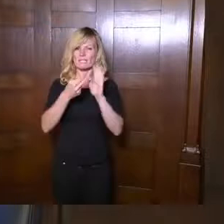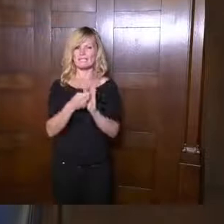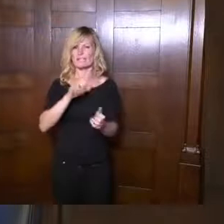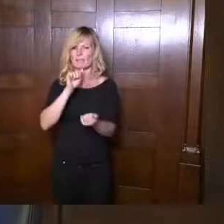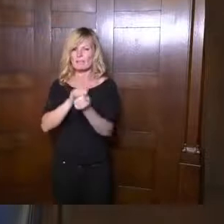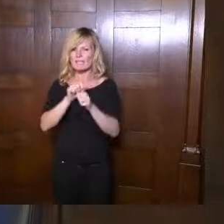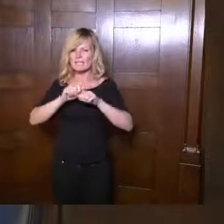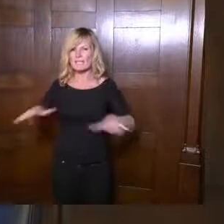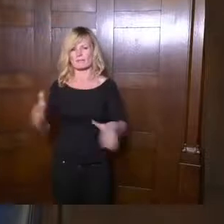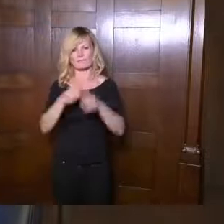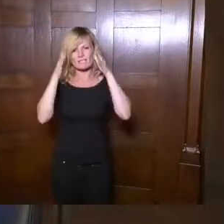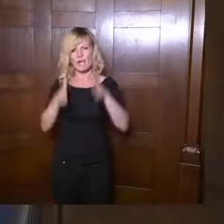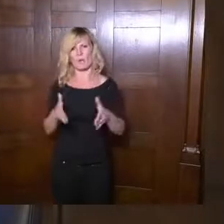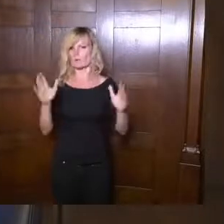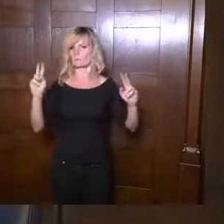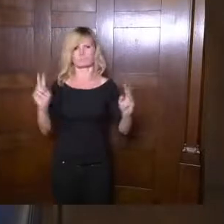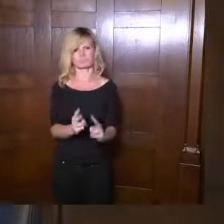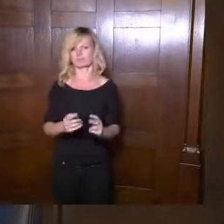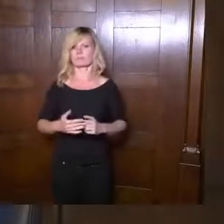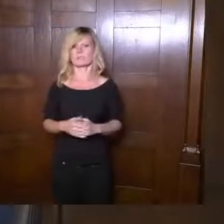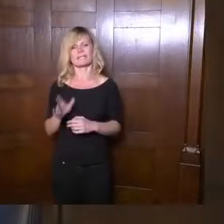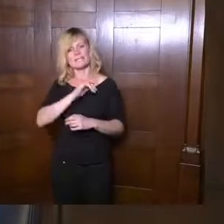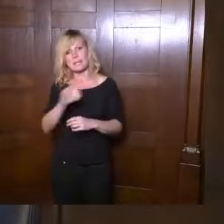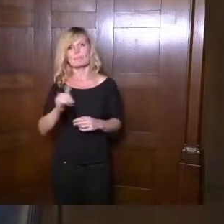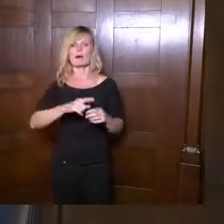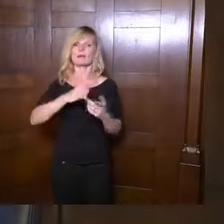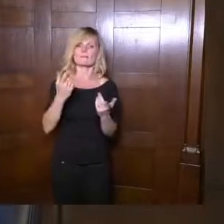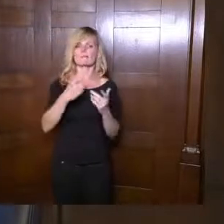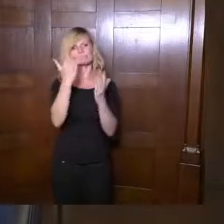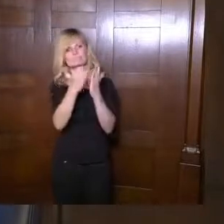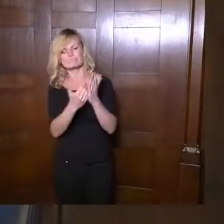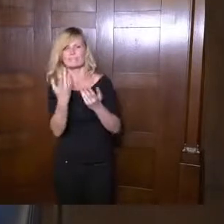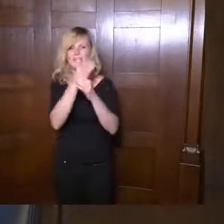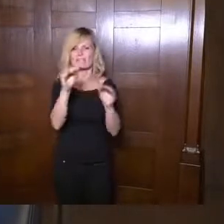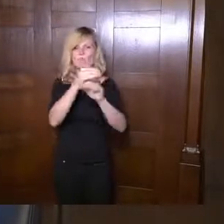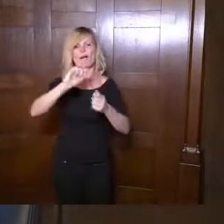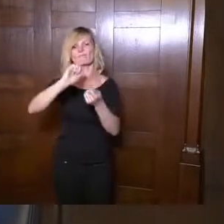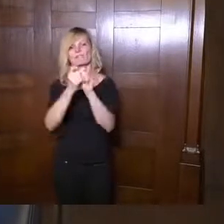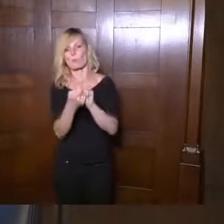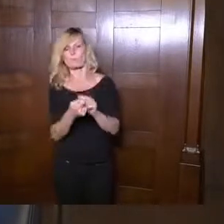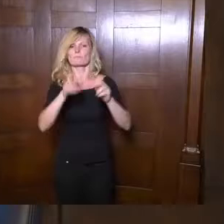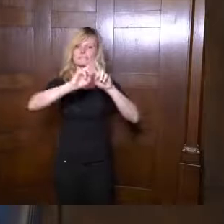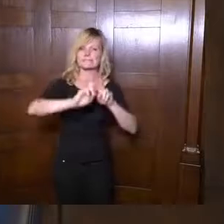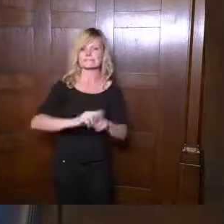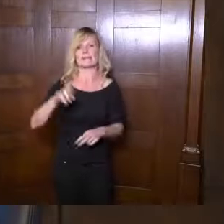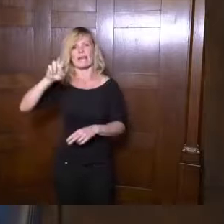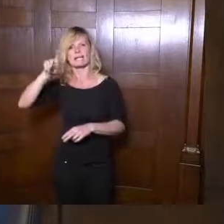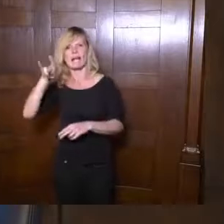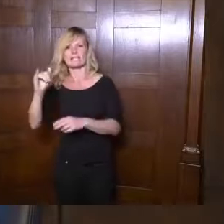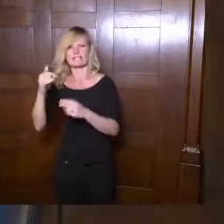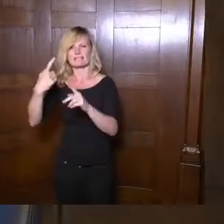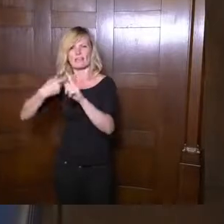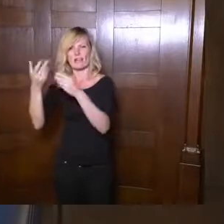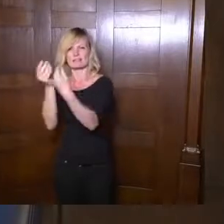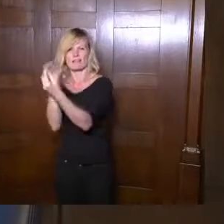durch ständig korrigierte Wahl von Indikatoren. Verwirrter konnte es vom RKI kaum dargestellt werden.